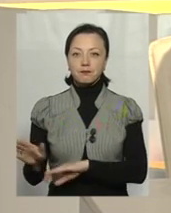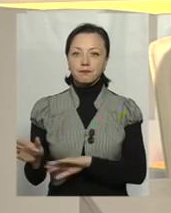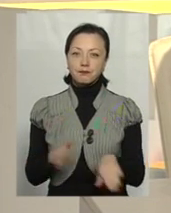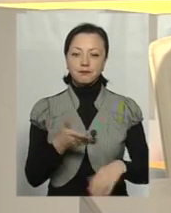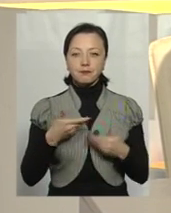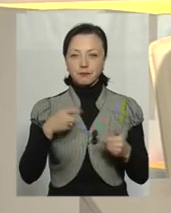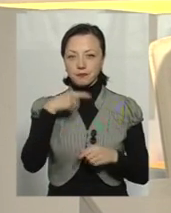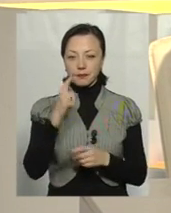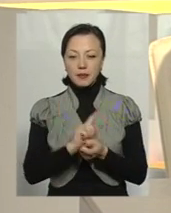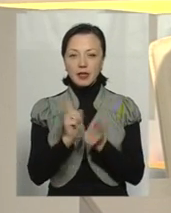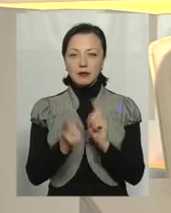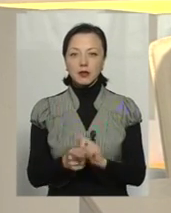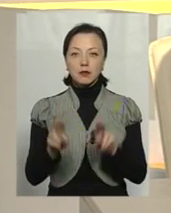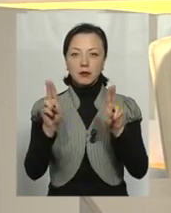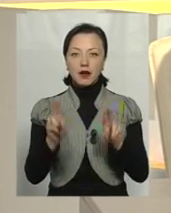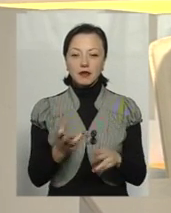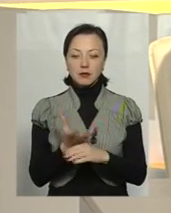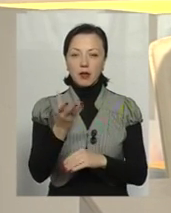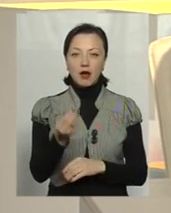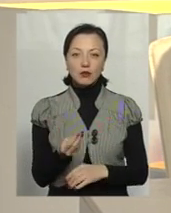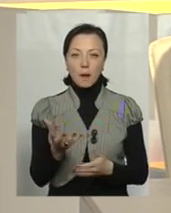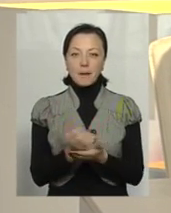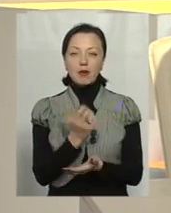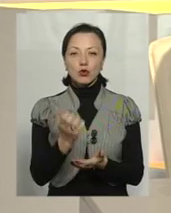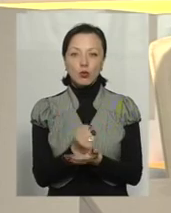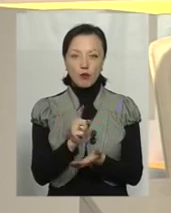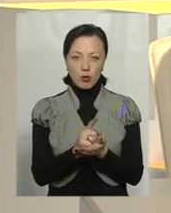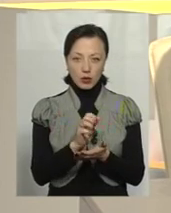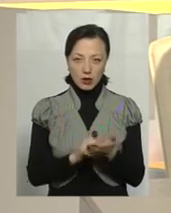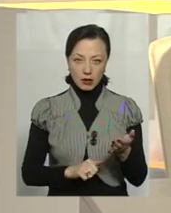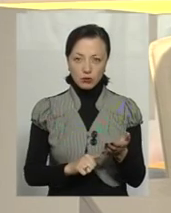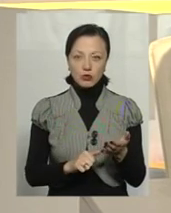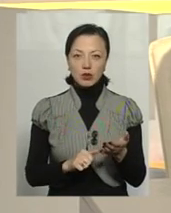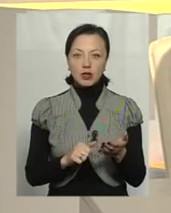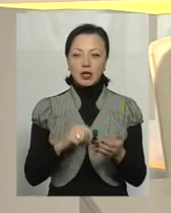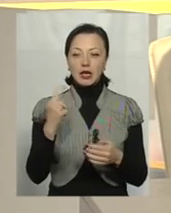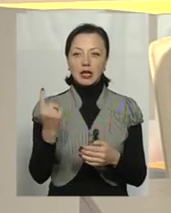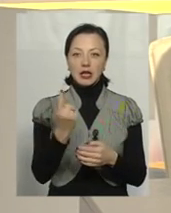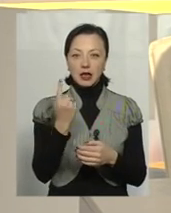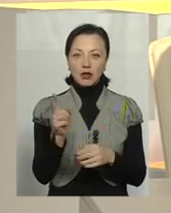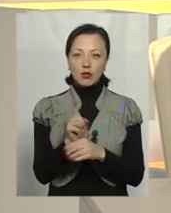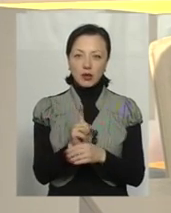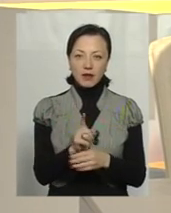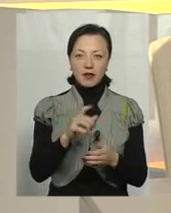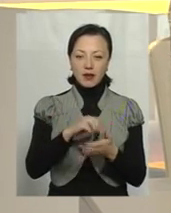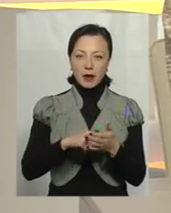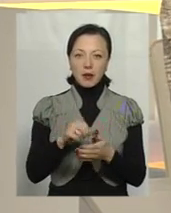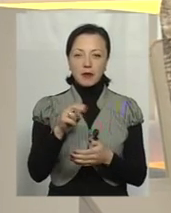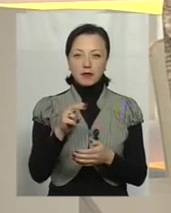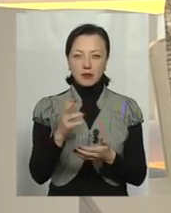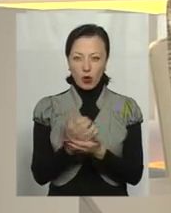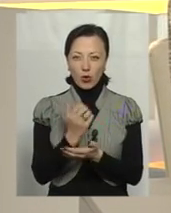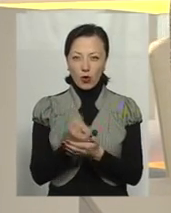про зміну правил сплати прибуткового податку, закріплені єдині нормативи відрахування ПДФО.